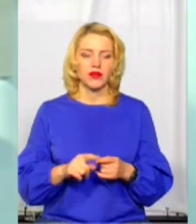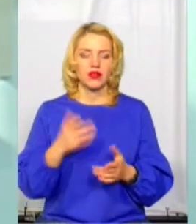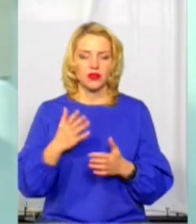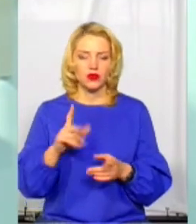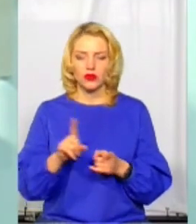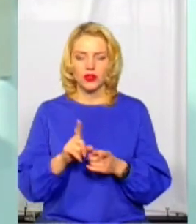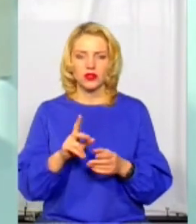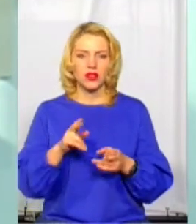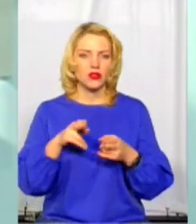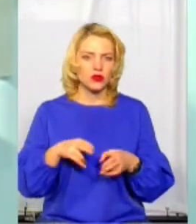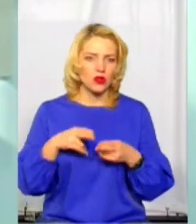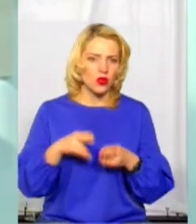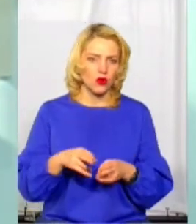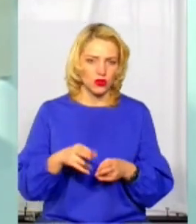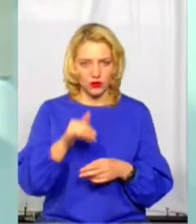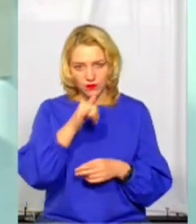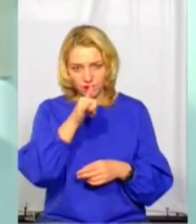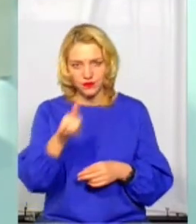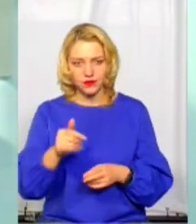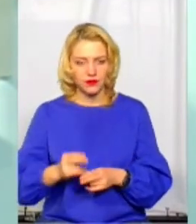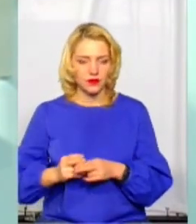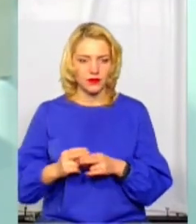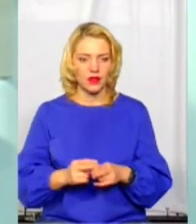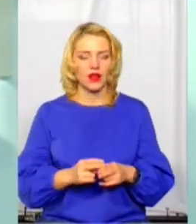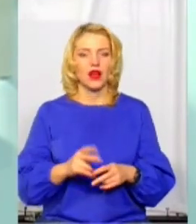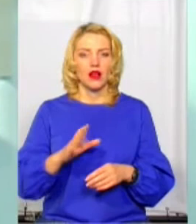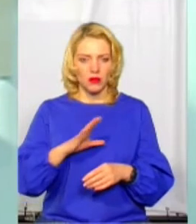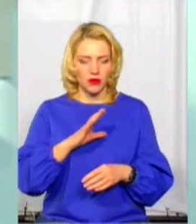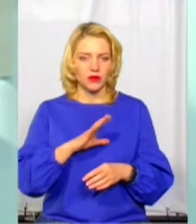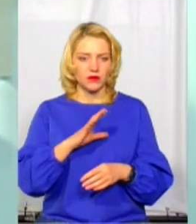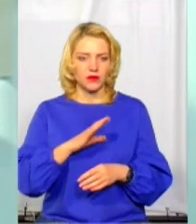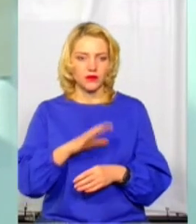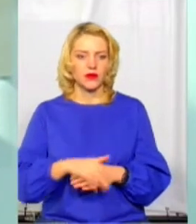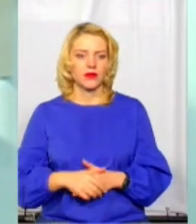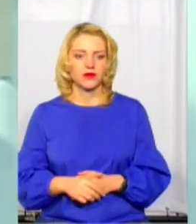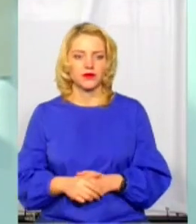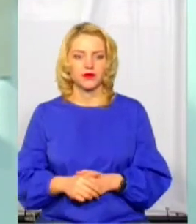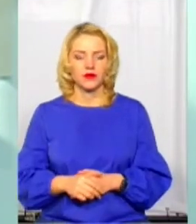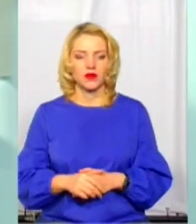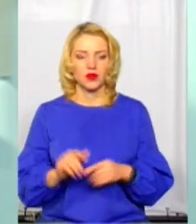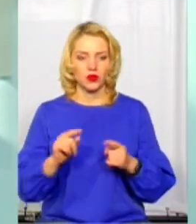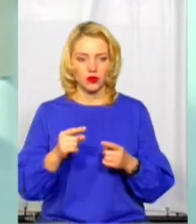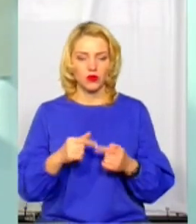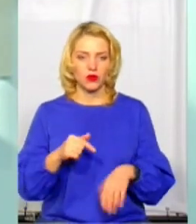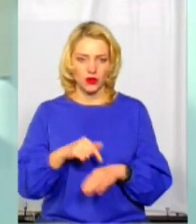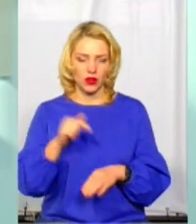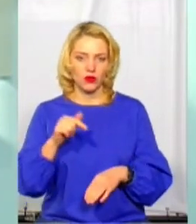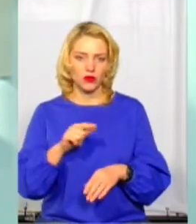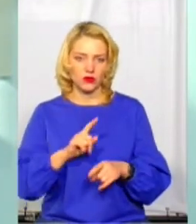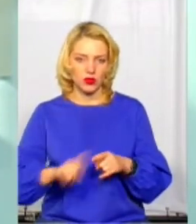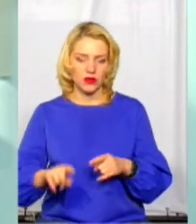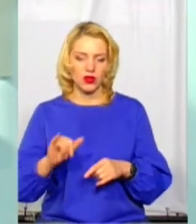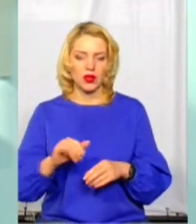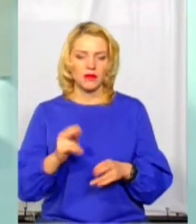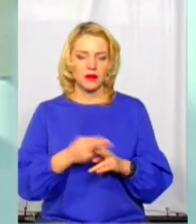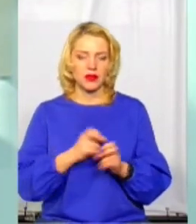злочин тяжкого характеру, що буває останнім часом дуже рідко на пішохідній зоні, бо там велике скопчення людей, то ми відповідно реагуємо. Тобто і